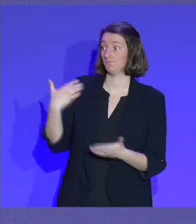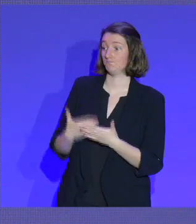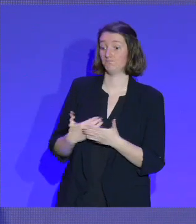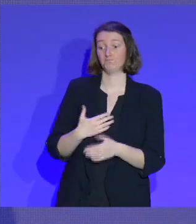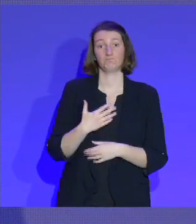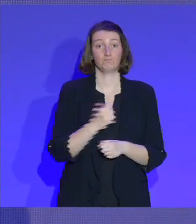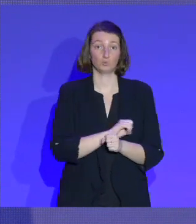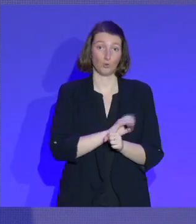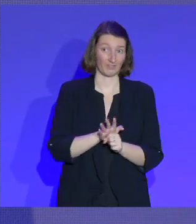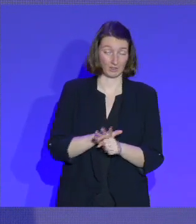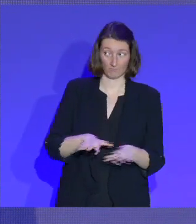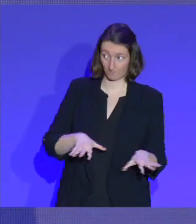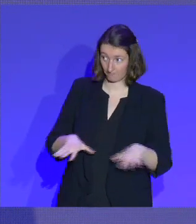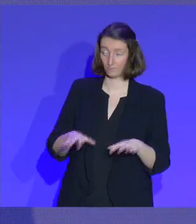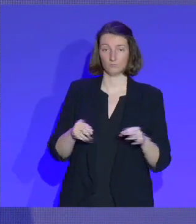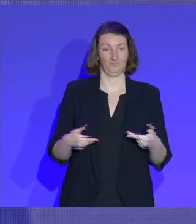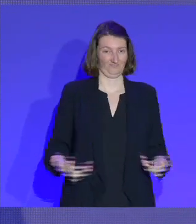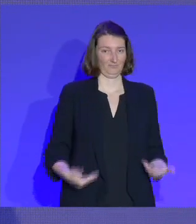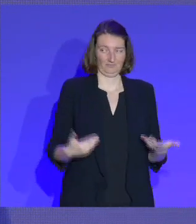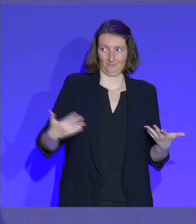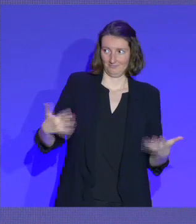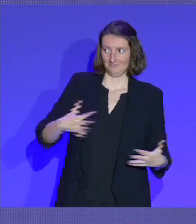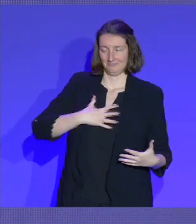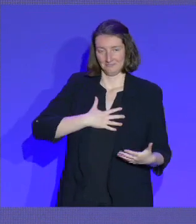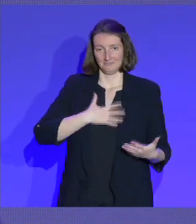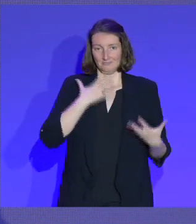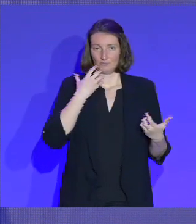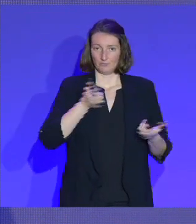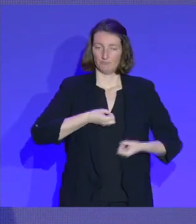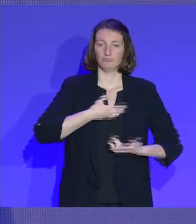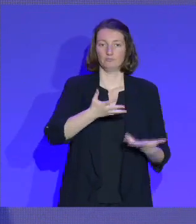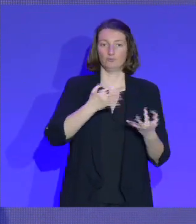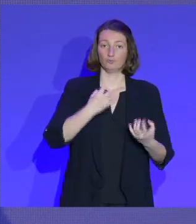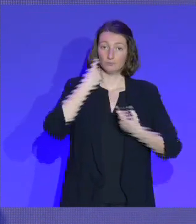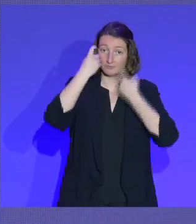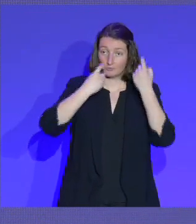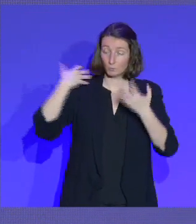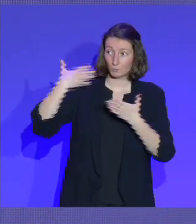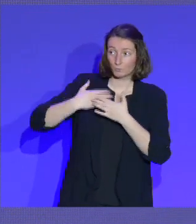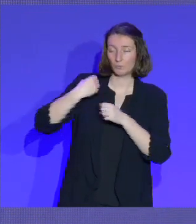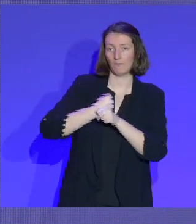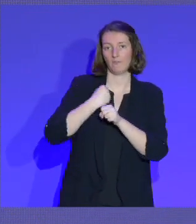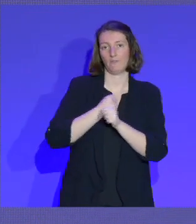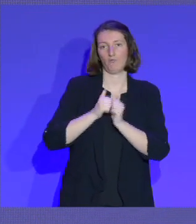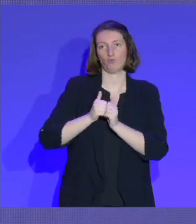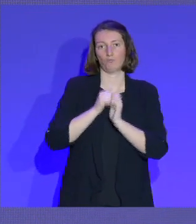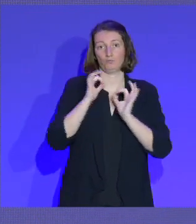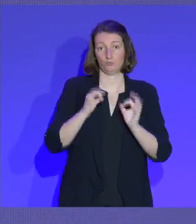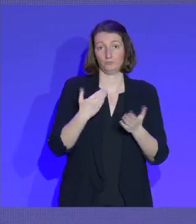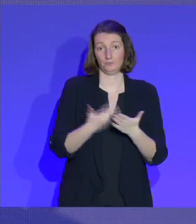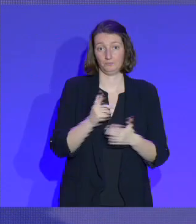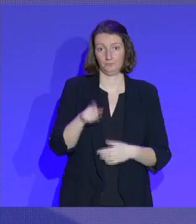Et ce que je voudrais exprimer devant vous, c'est les réflexions que nous avons eues, le travail que nous avons mené, évidemment, pour penser